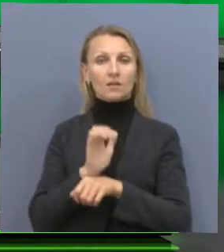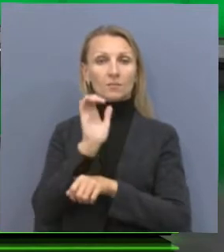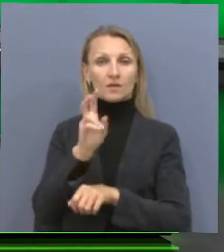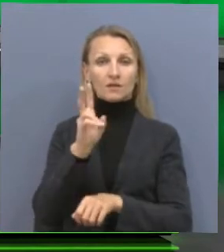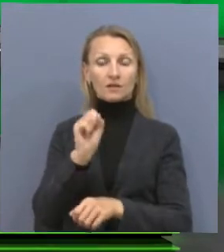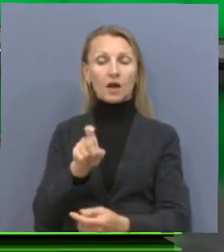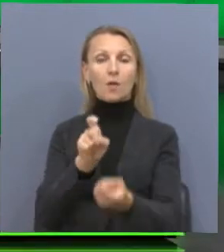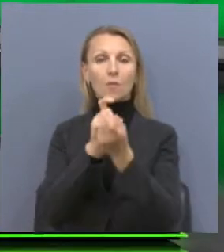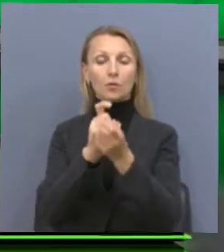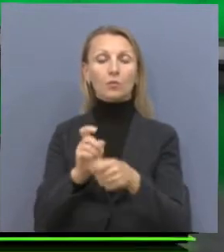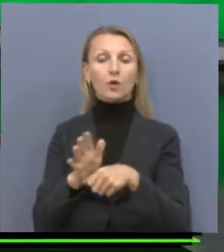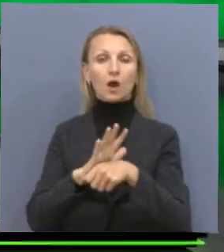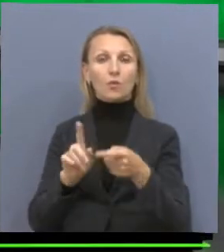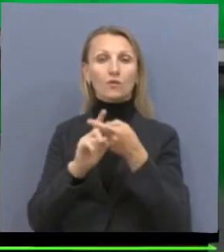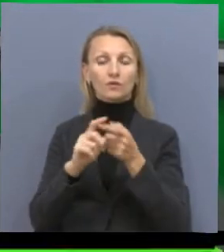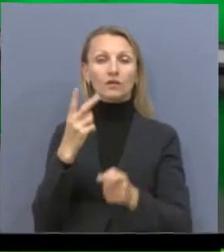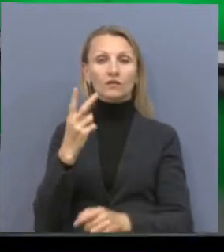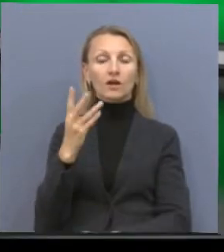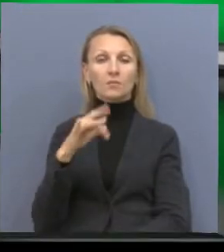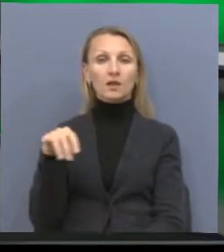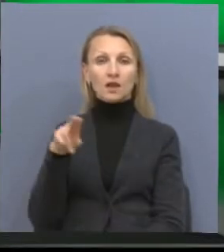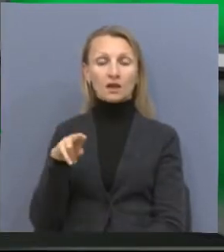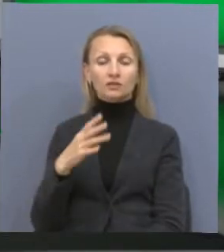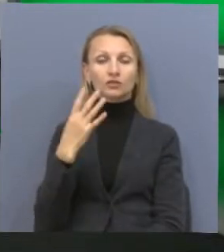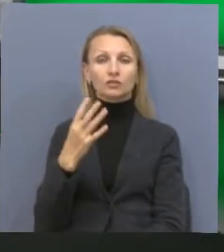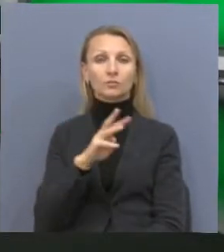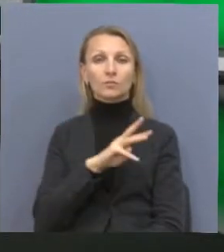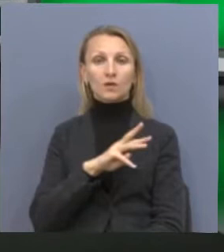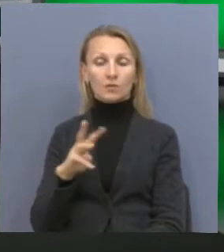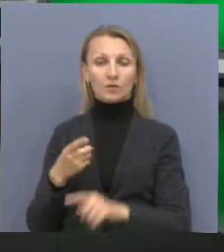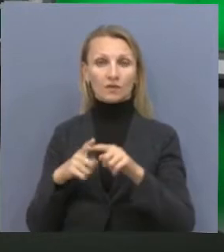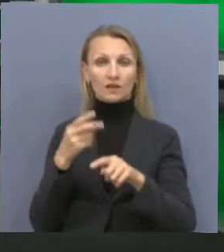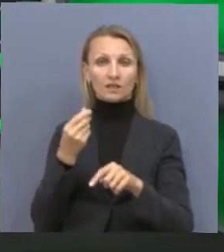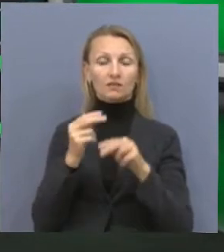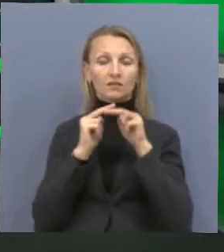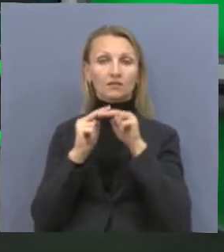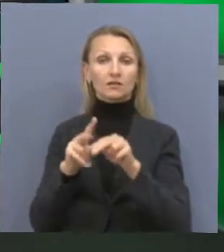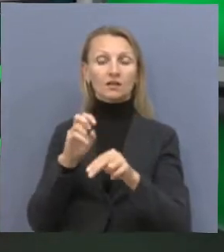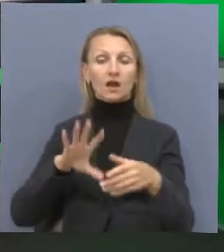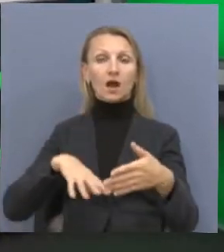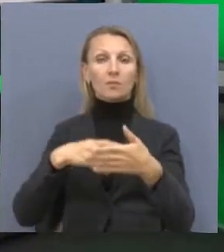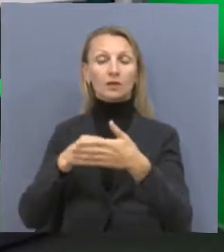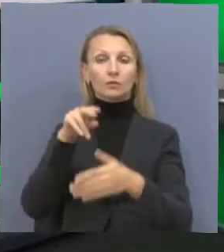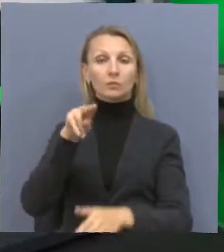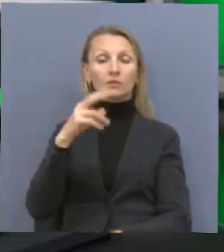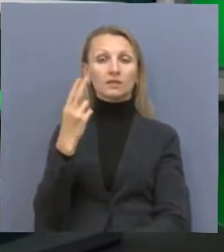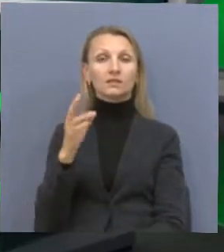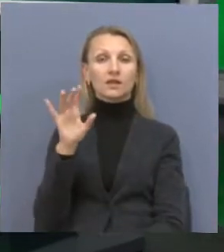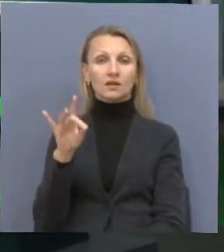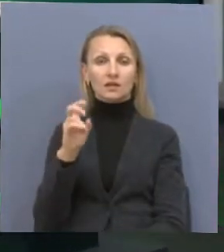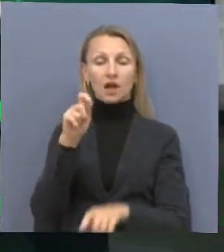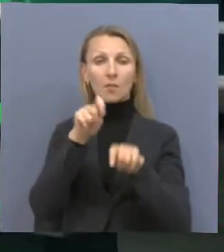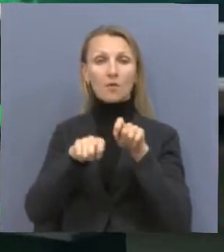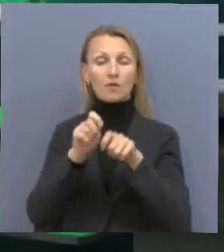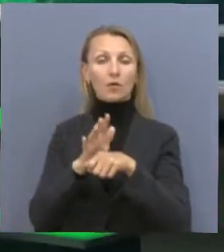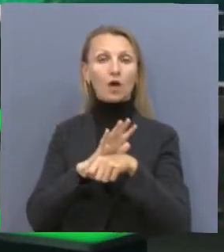коронавирусом по области 2,4 млрд тенге. Эти средства выделяются на оплату ПЦР и исследования на коронавирусную